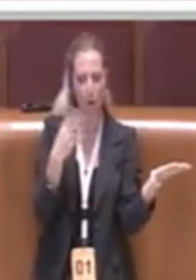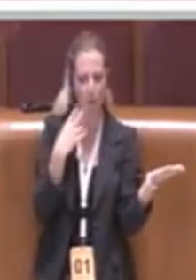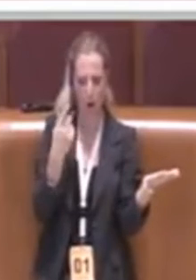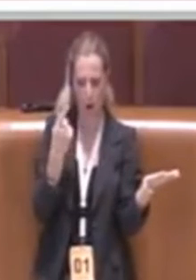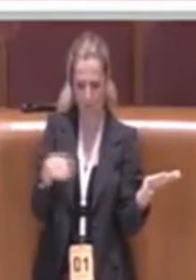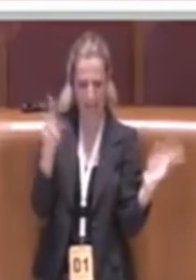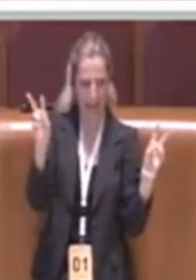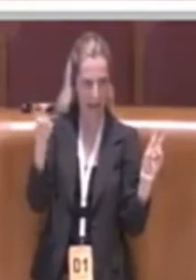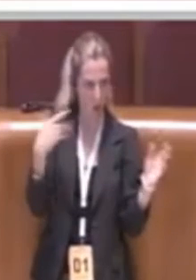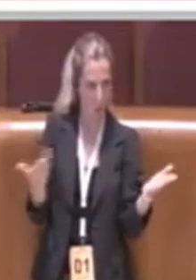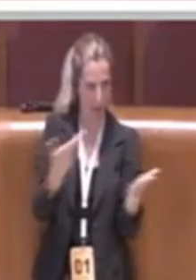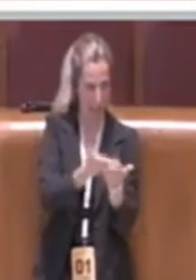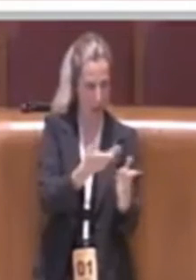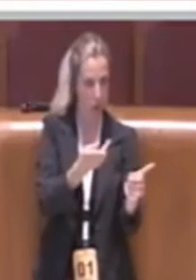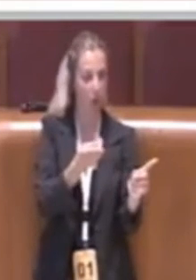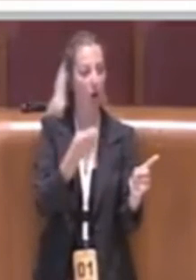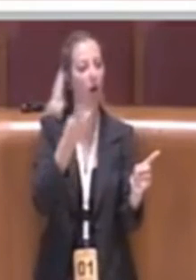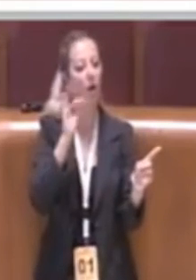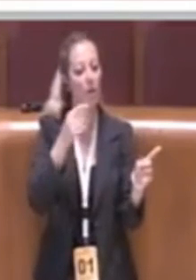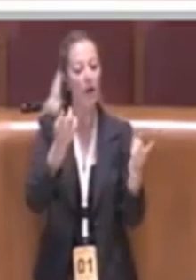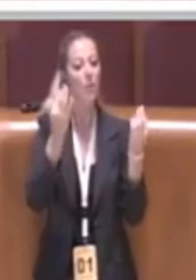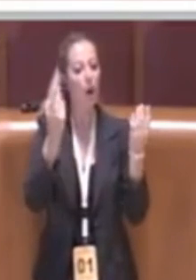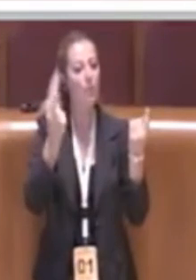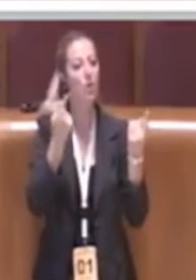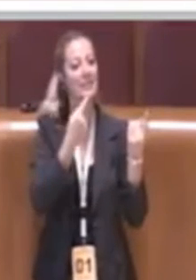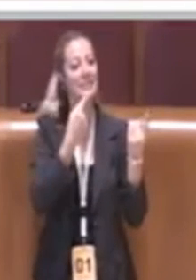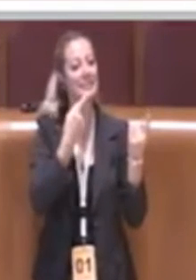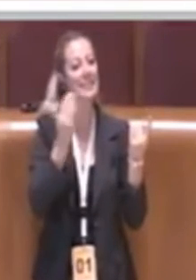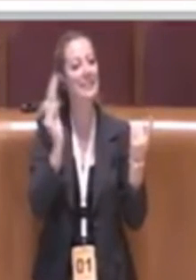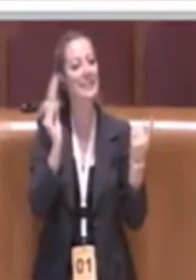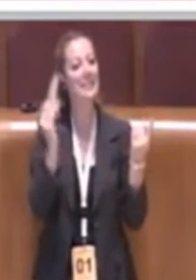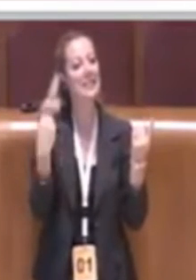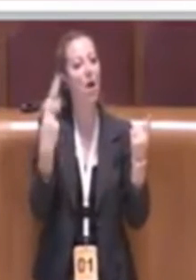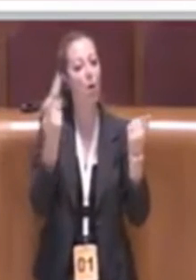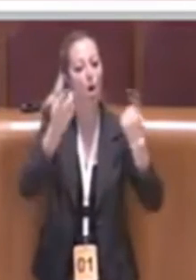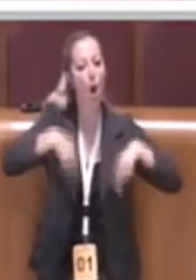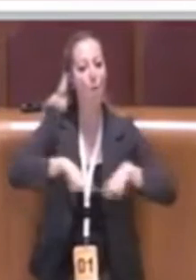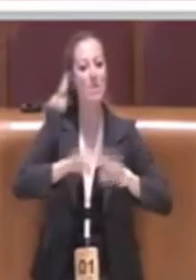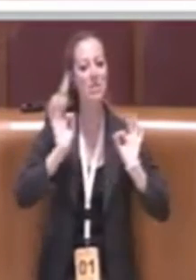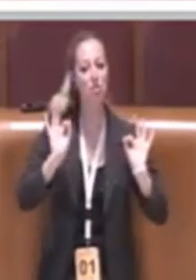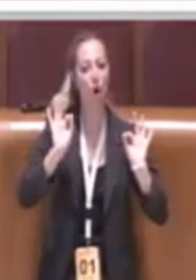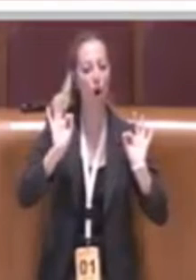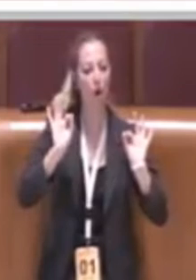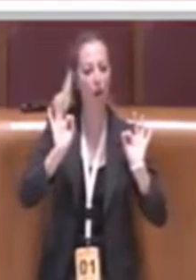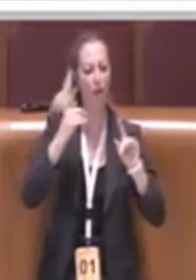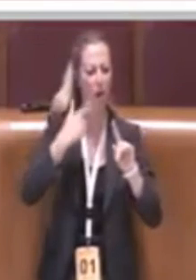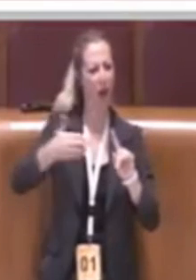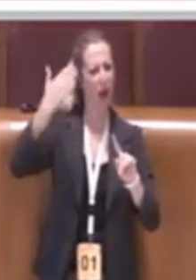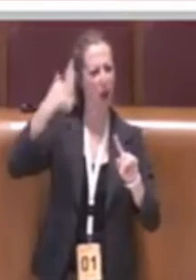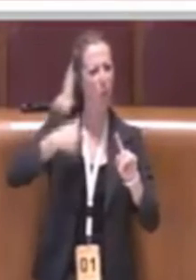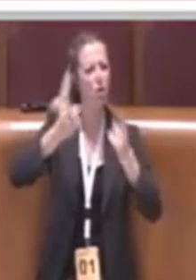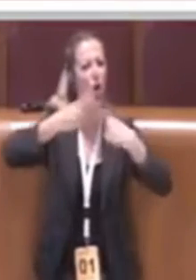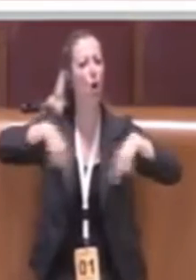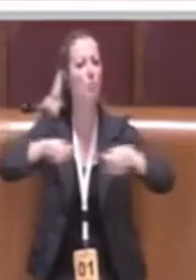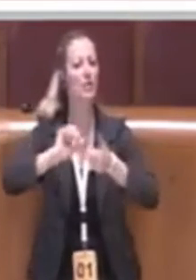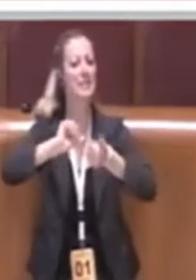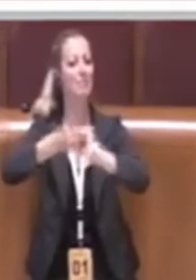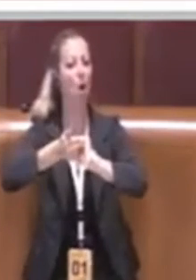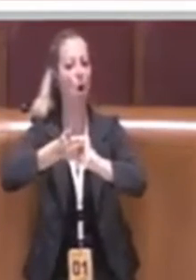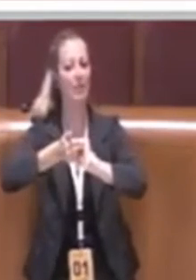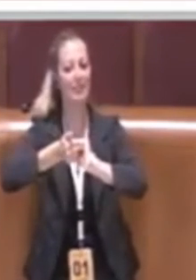è stato richiesto da una commissione che io stesso ho richiesto allora quando c'era la commissione sport e personale